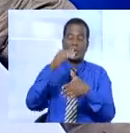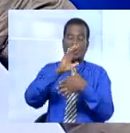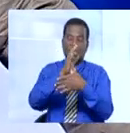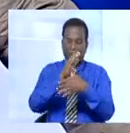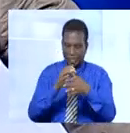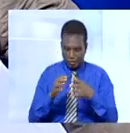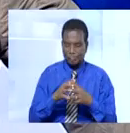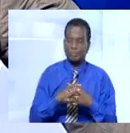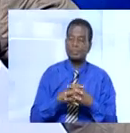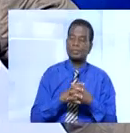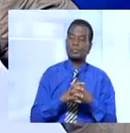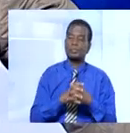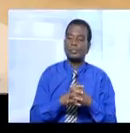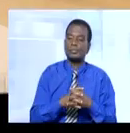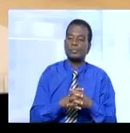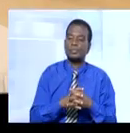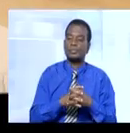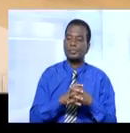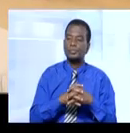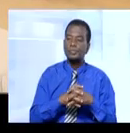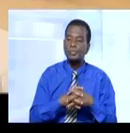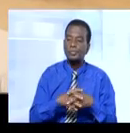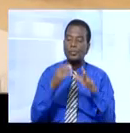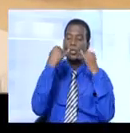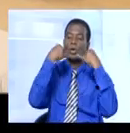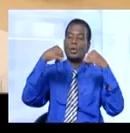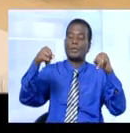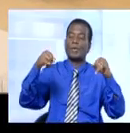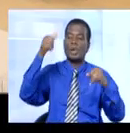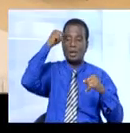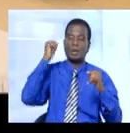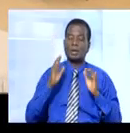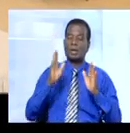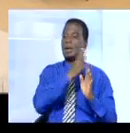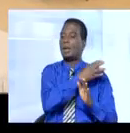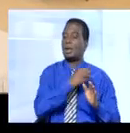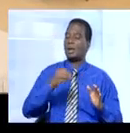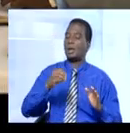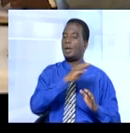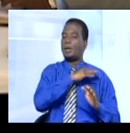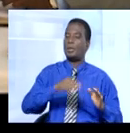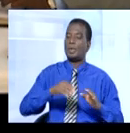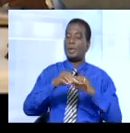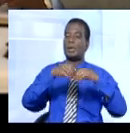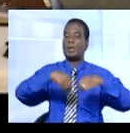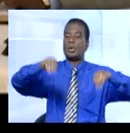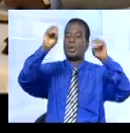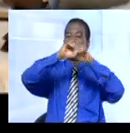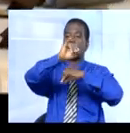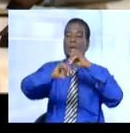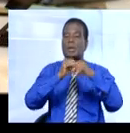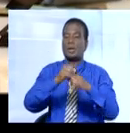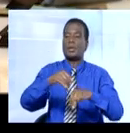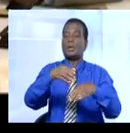Davila, Hugues Herve-Blé. Informer les diplomates et membres des organismes internationaux accrédités en Côte d'Ivoire